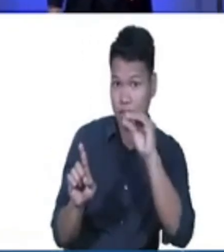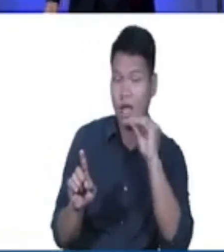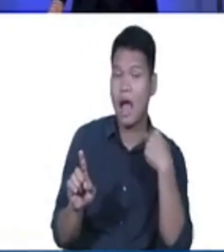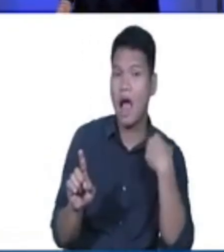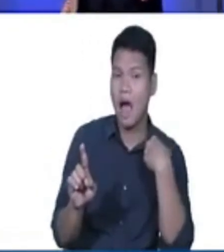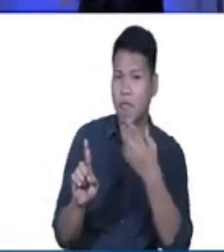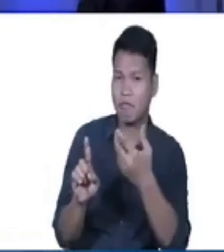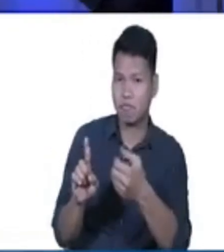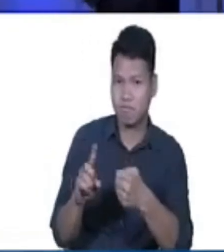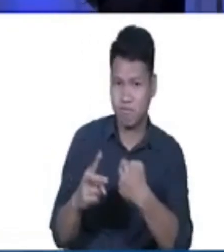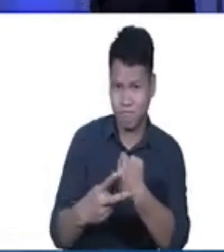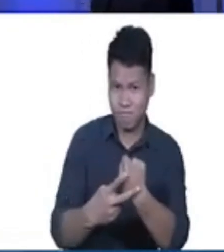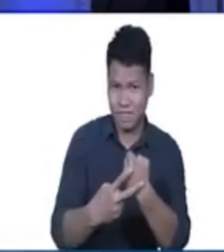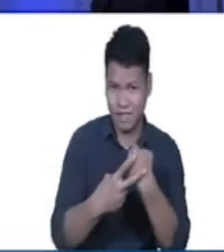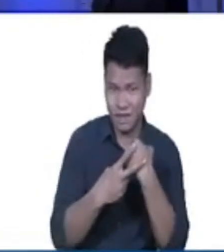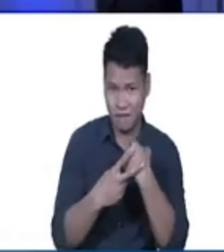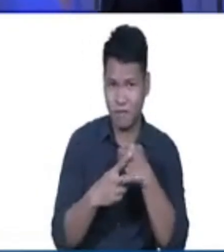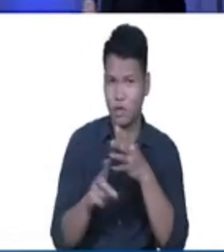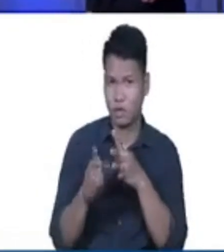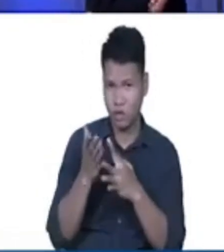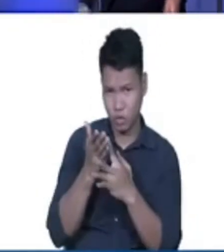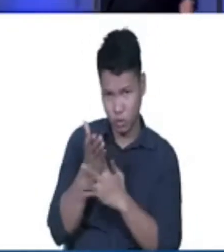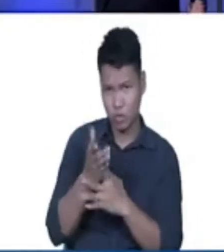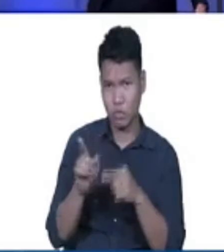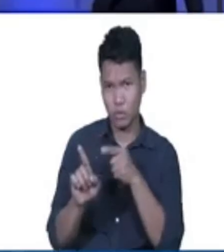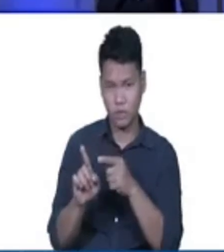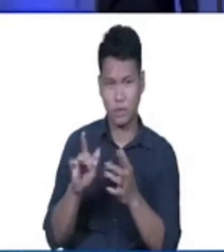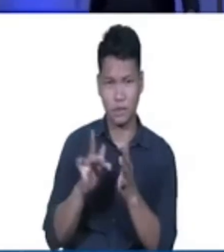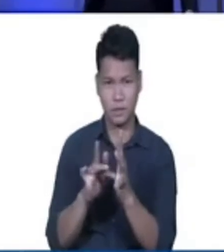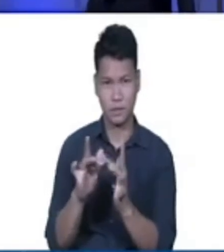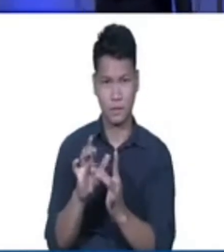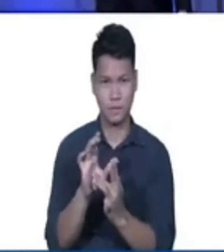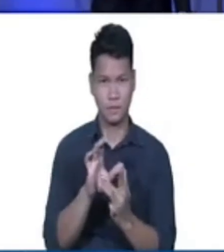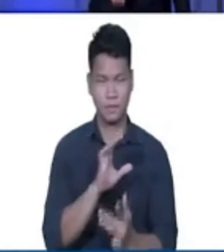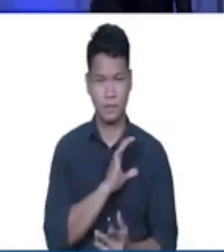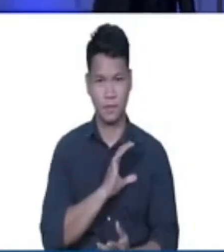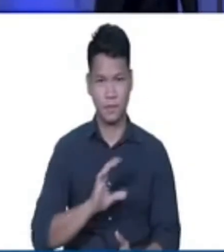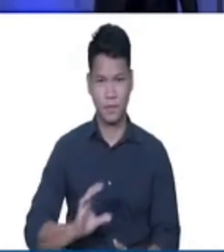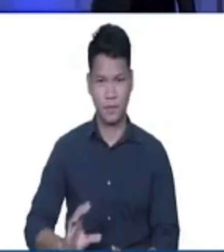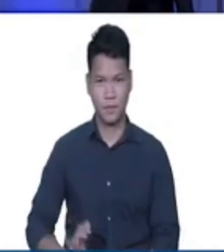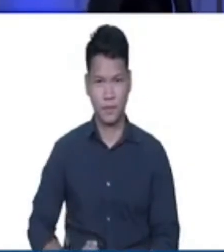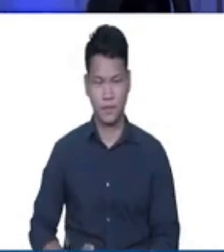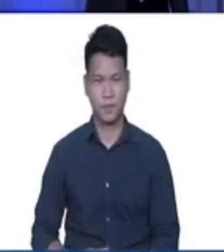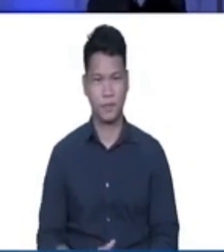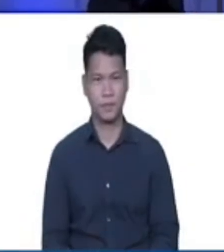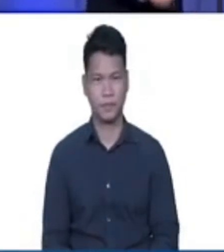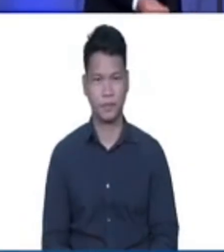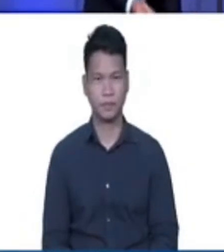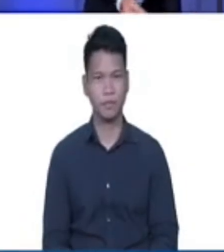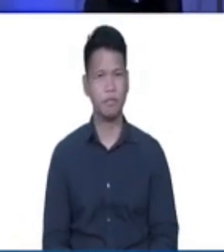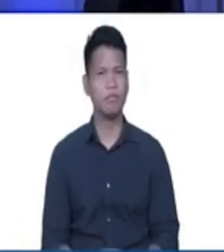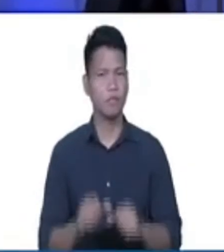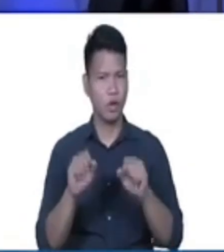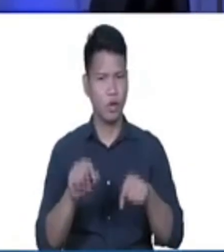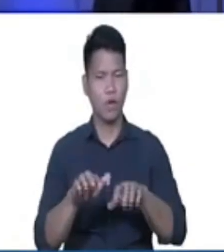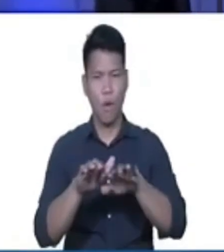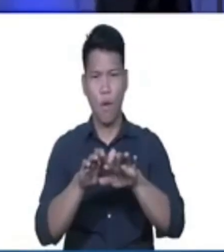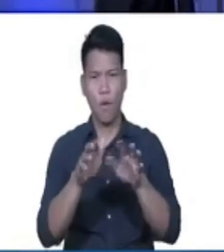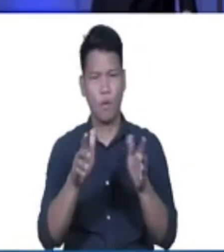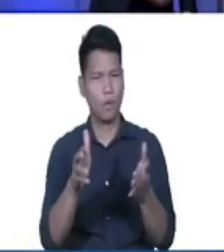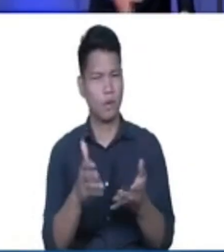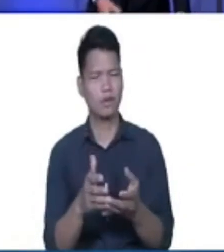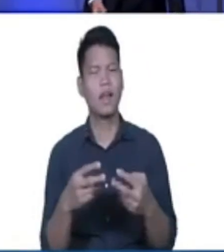be saved iyan po ang dahilan kung bakit ibinigay ng Diyos ang kanyang anak upang ang sanlibutan ay